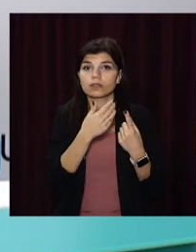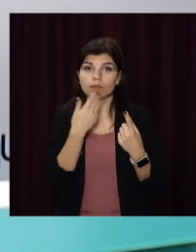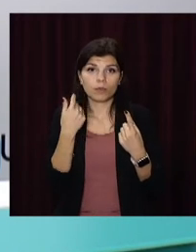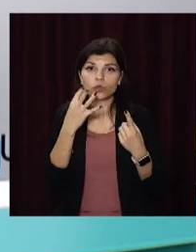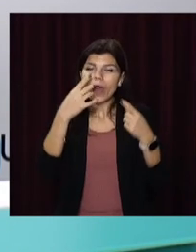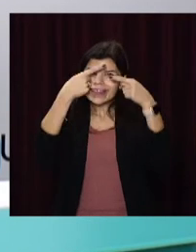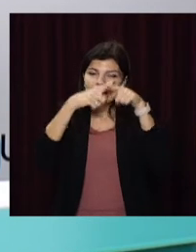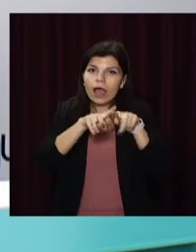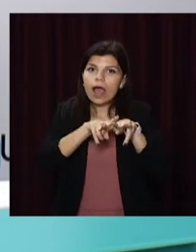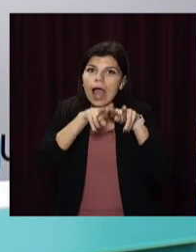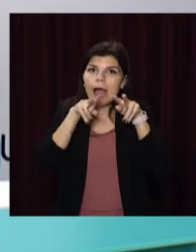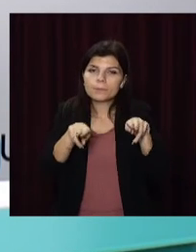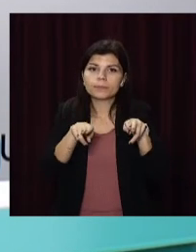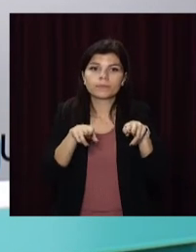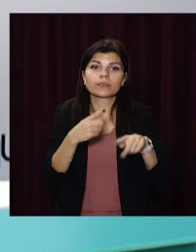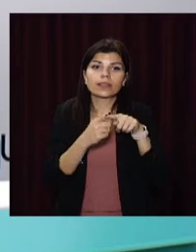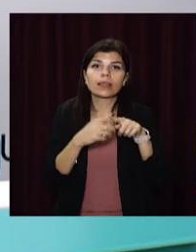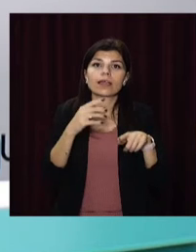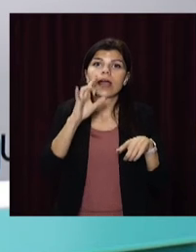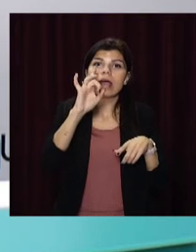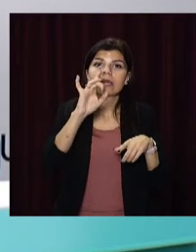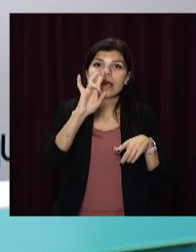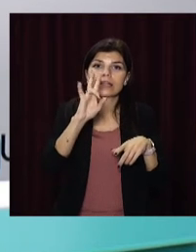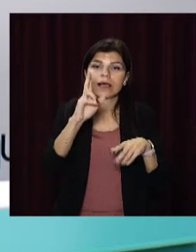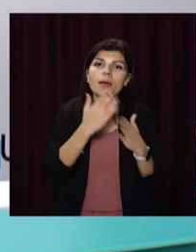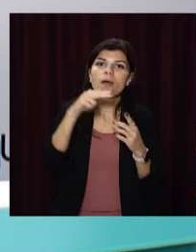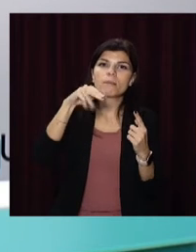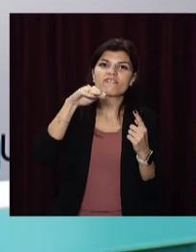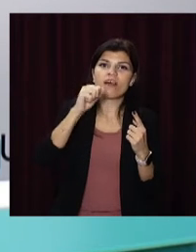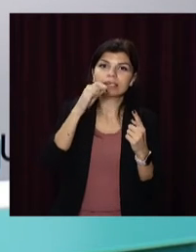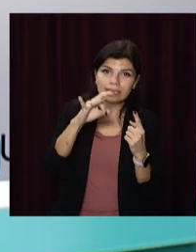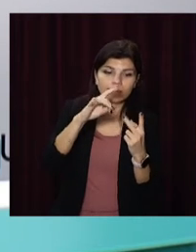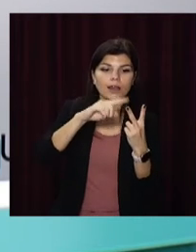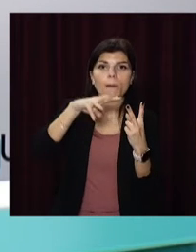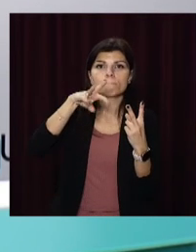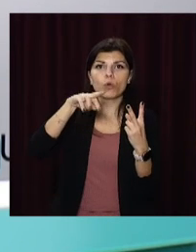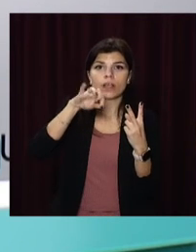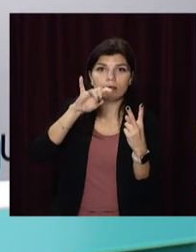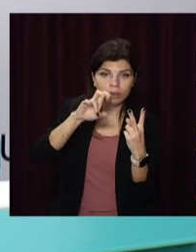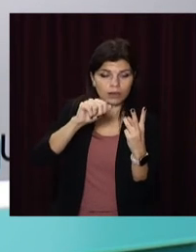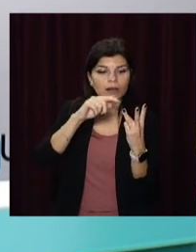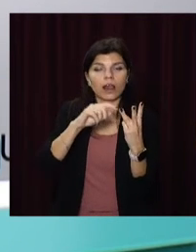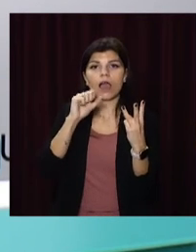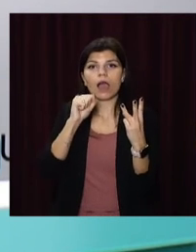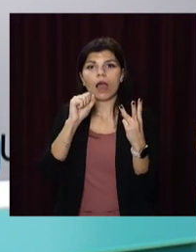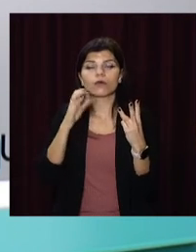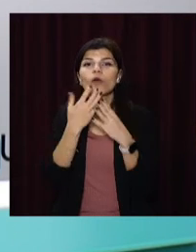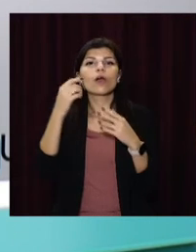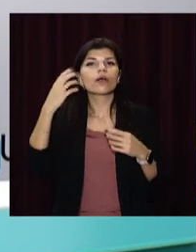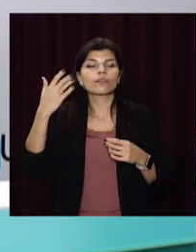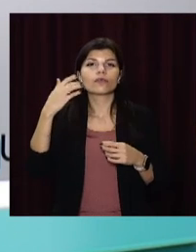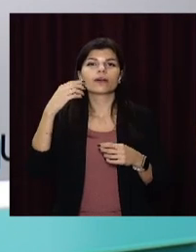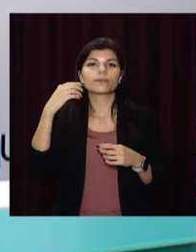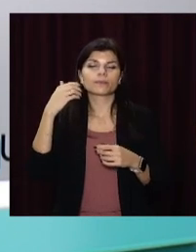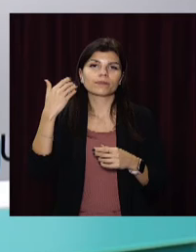одній технологічної основі. Тобто це, якщо МРНК вакцини Pfizer і Moderna, також AstraZeneca – корейського, індійського чи